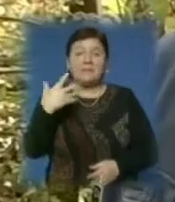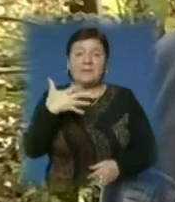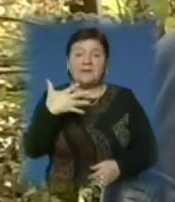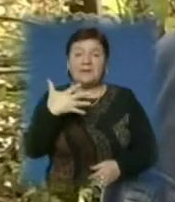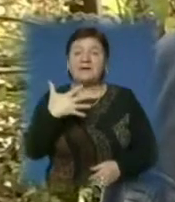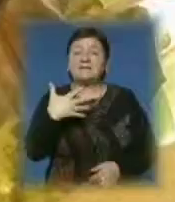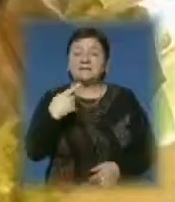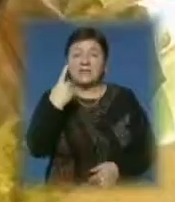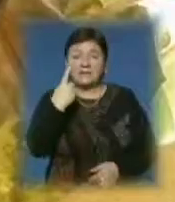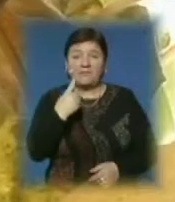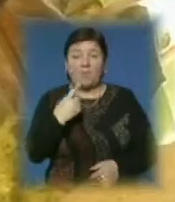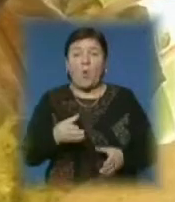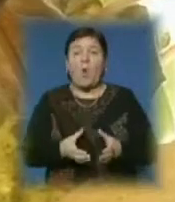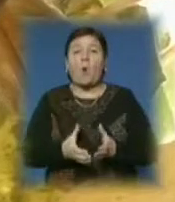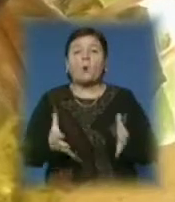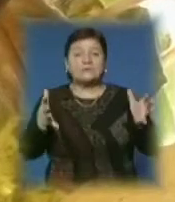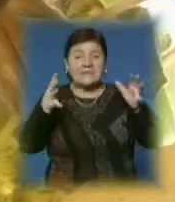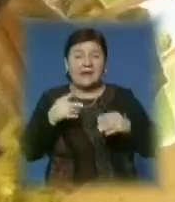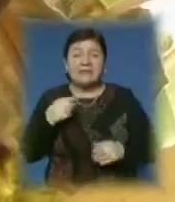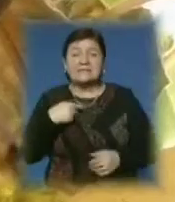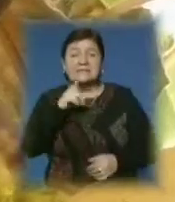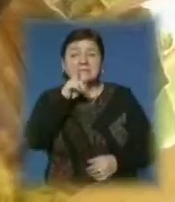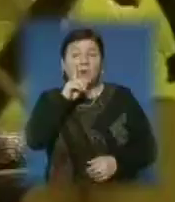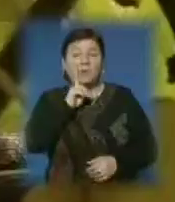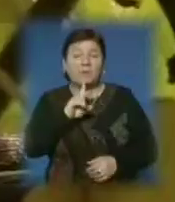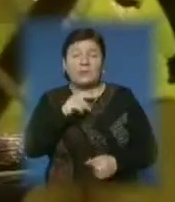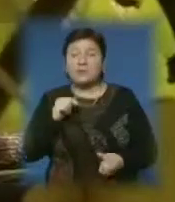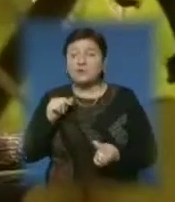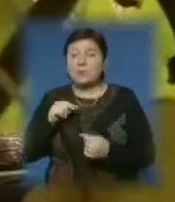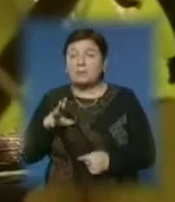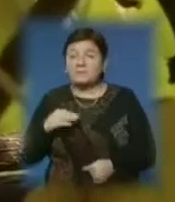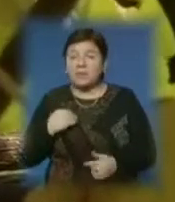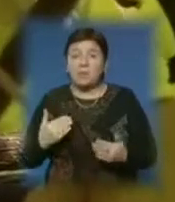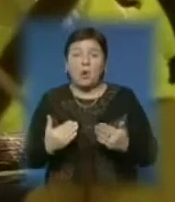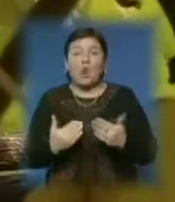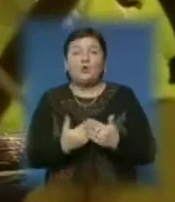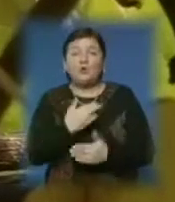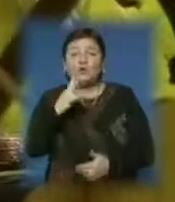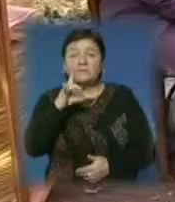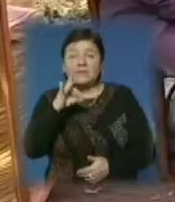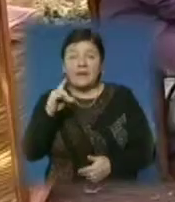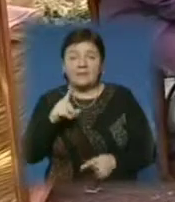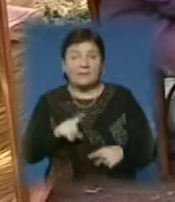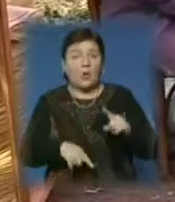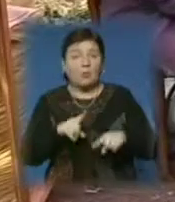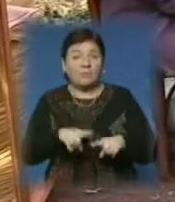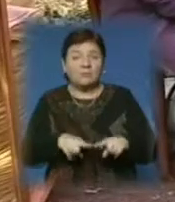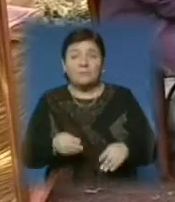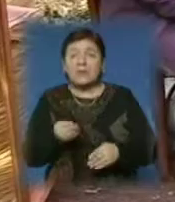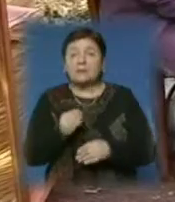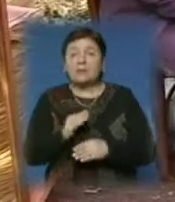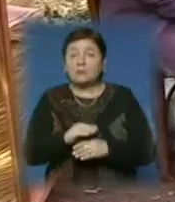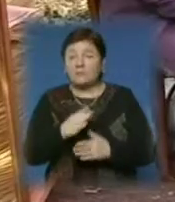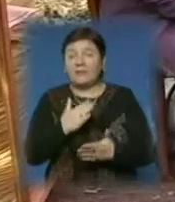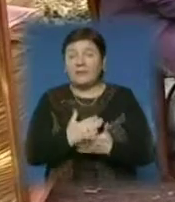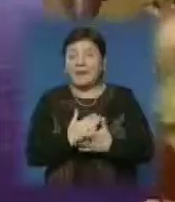кілограмів з куста. Закарпатський ківі за смаковими якостями не поступається своєму новозеландському чи італійському родичу. А ось додаткові переваги